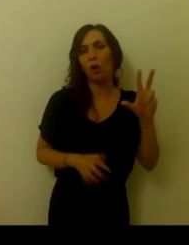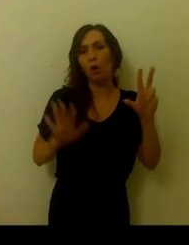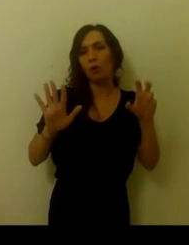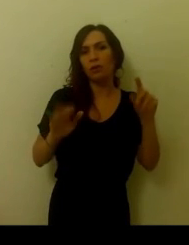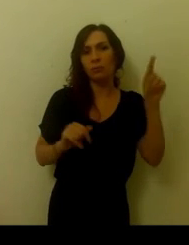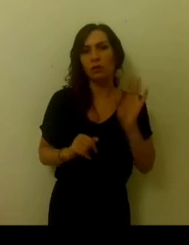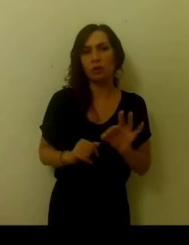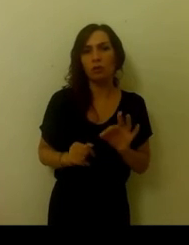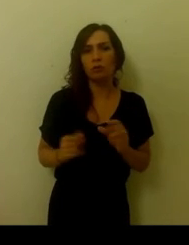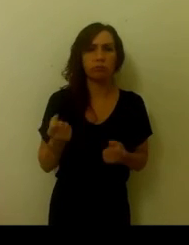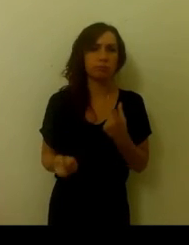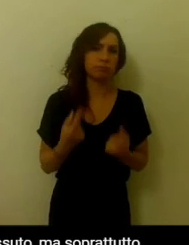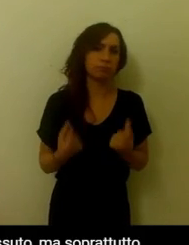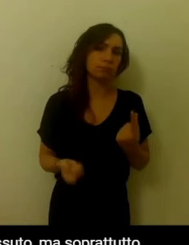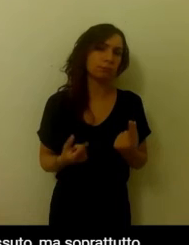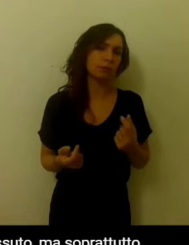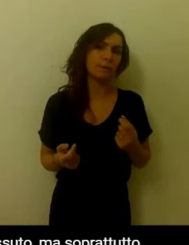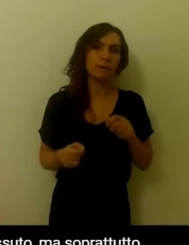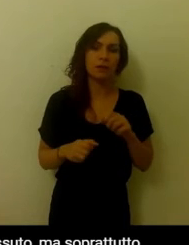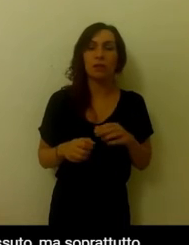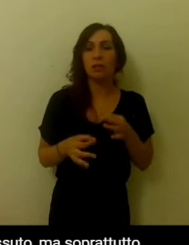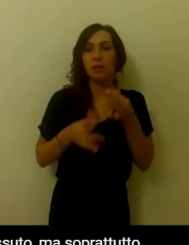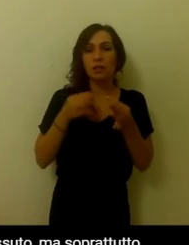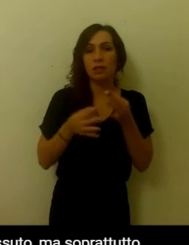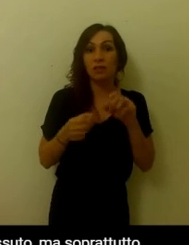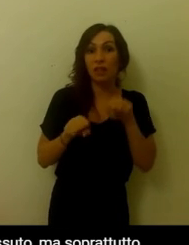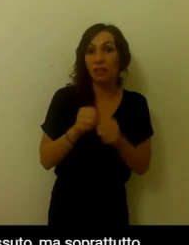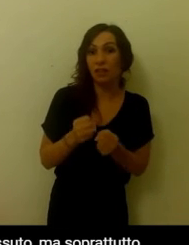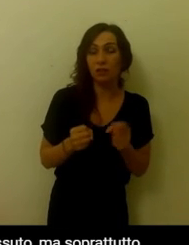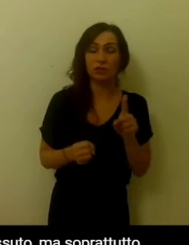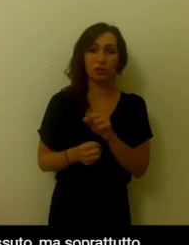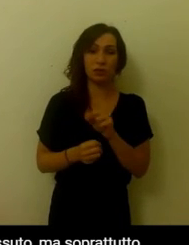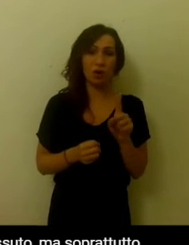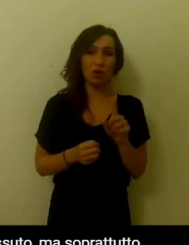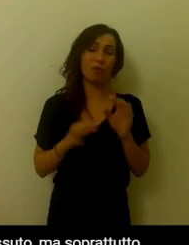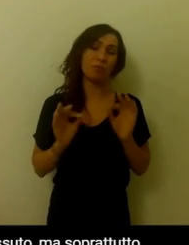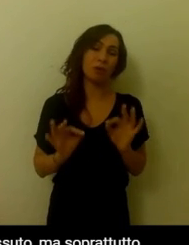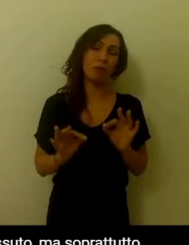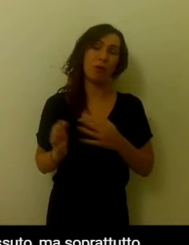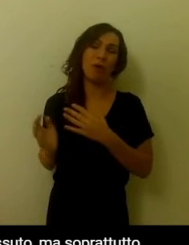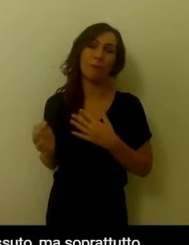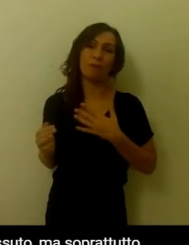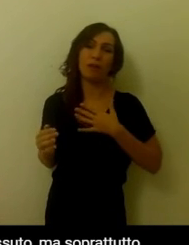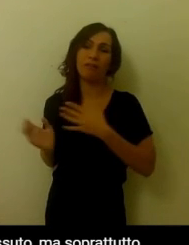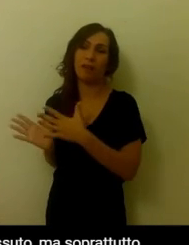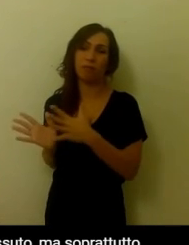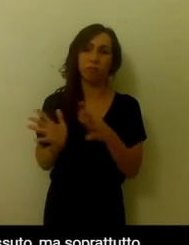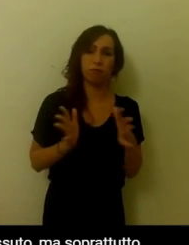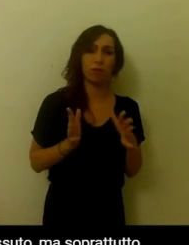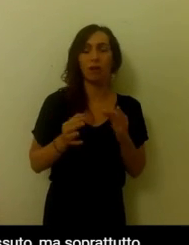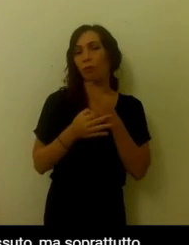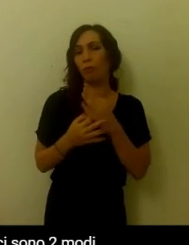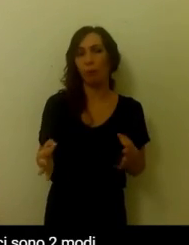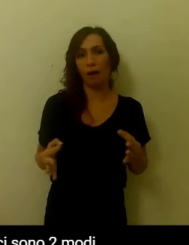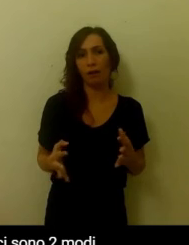sono segni di danni, ma sono normali degenerazioni da età del tessuto. Ma